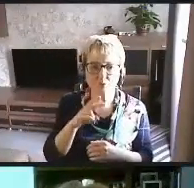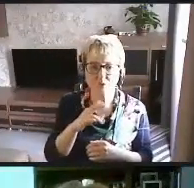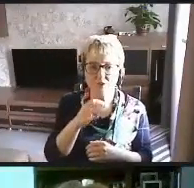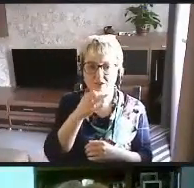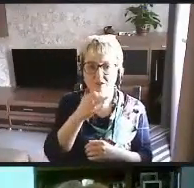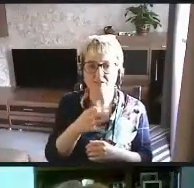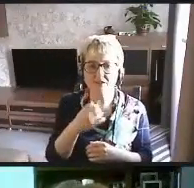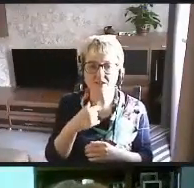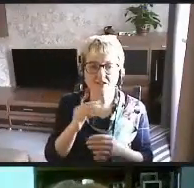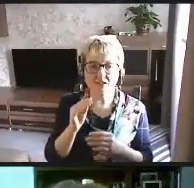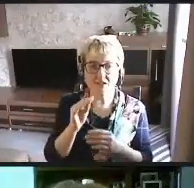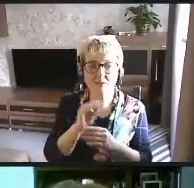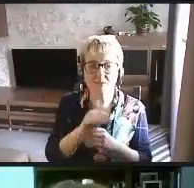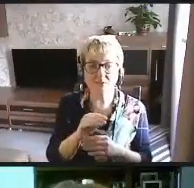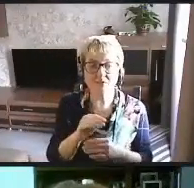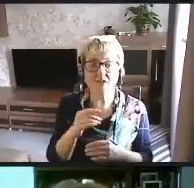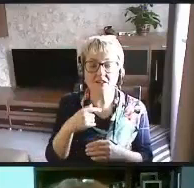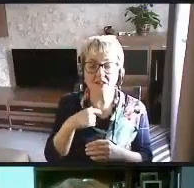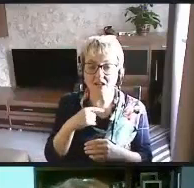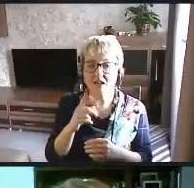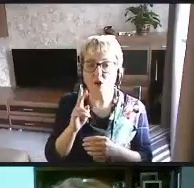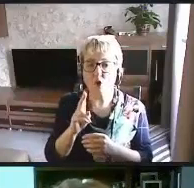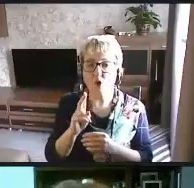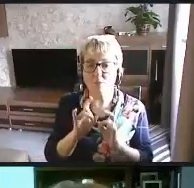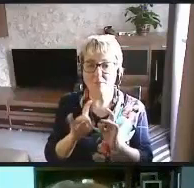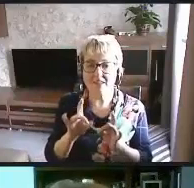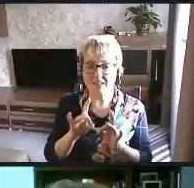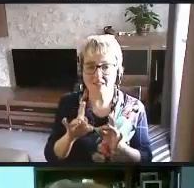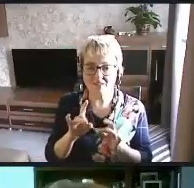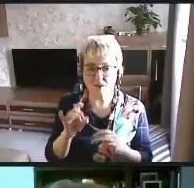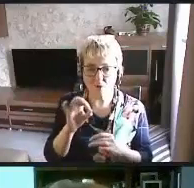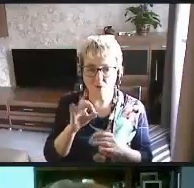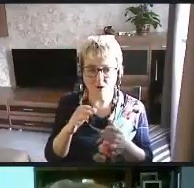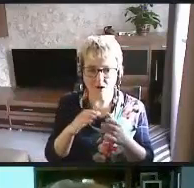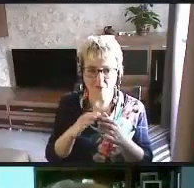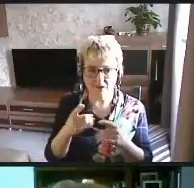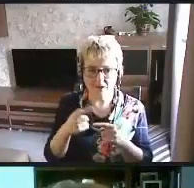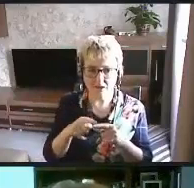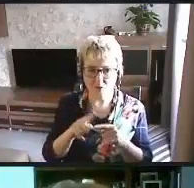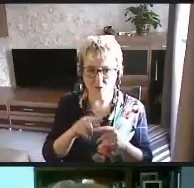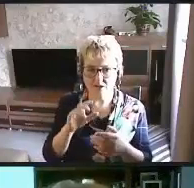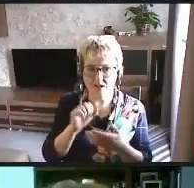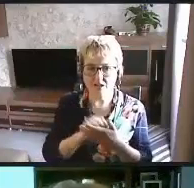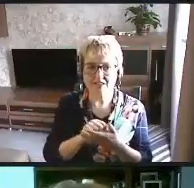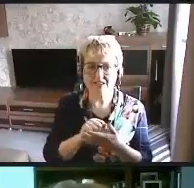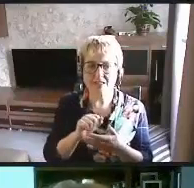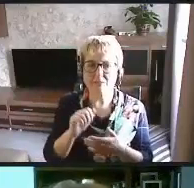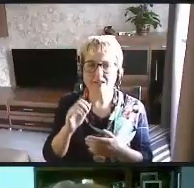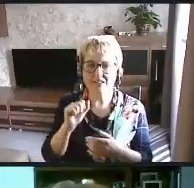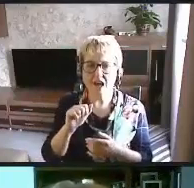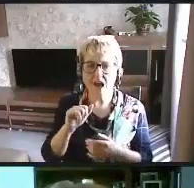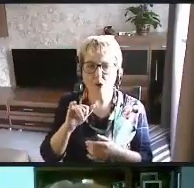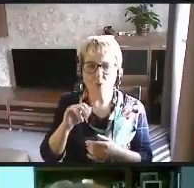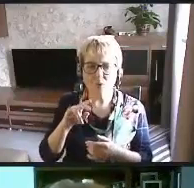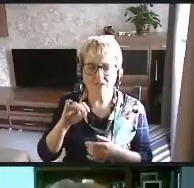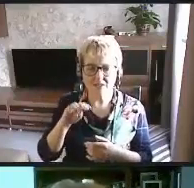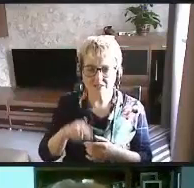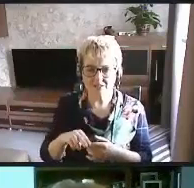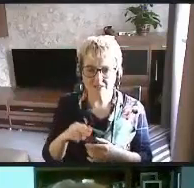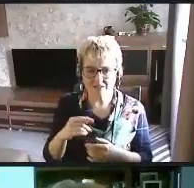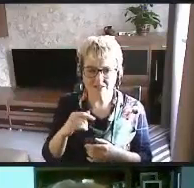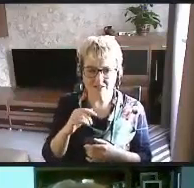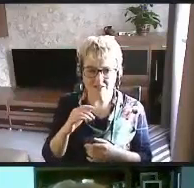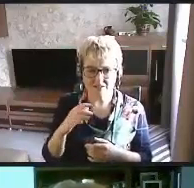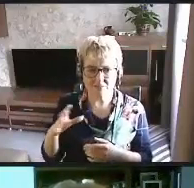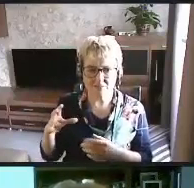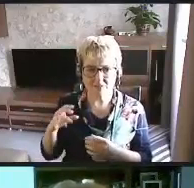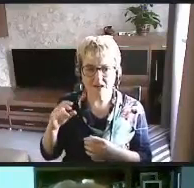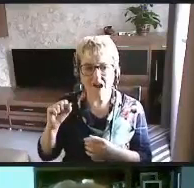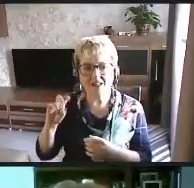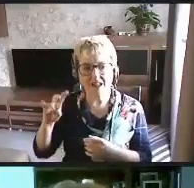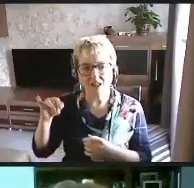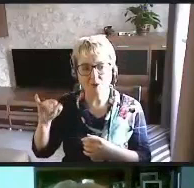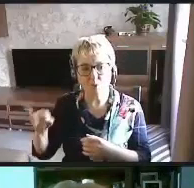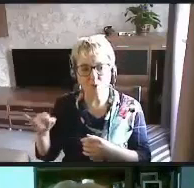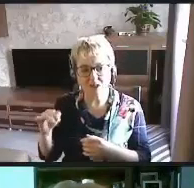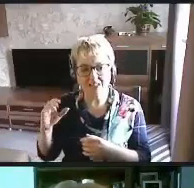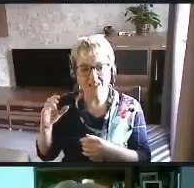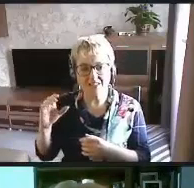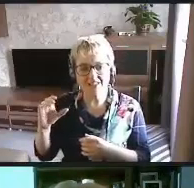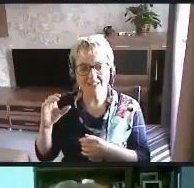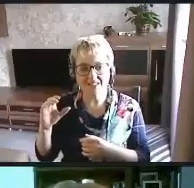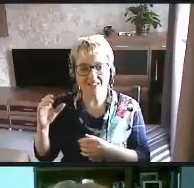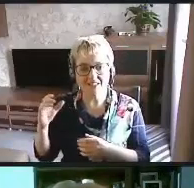тоже комментировала про компании, которые занимаются аудитом. Тут мы с Анатолием on the same page, что называется.